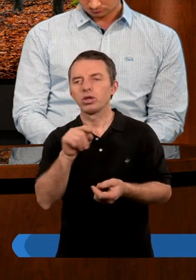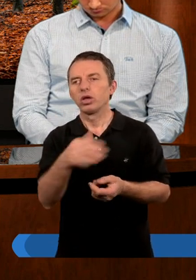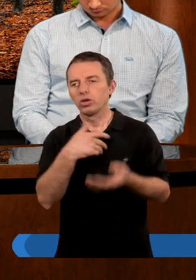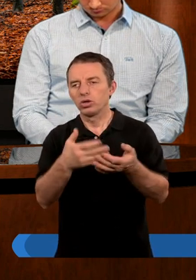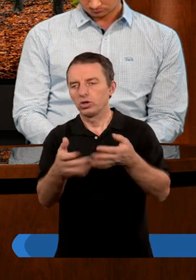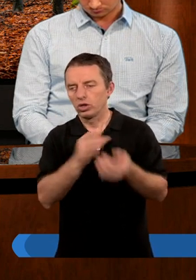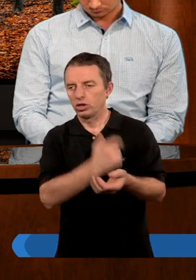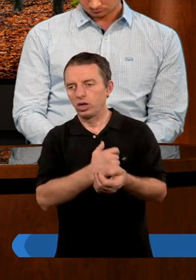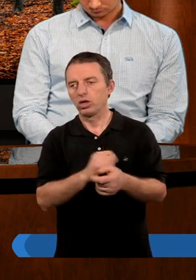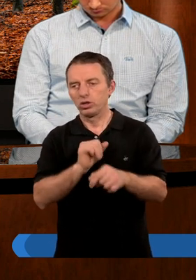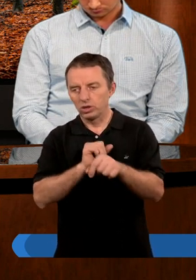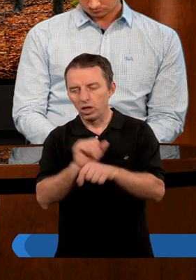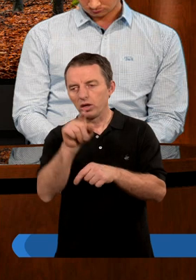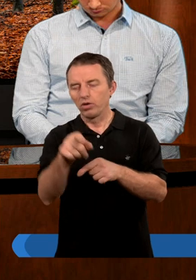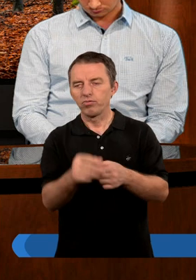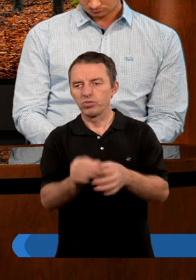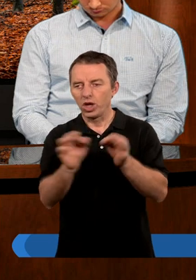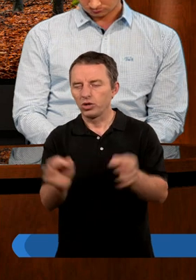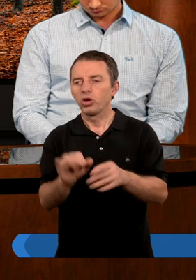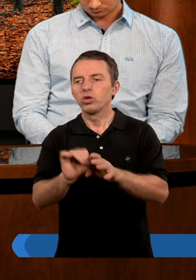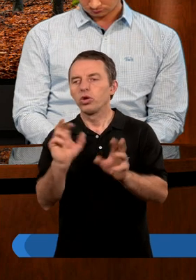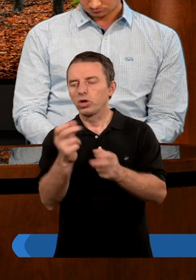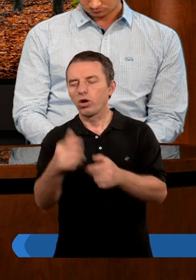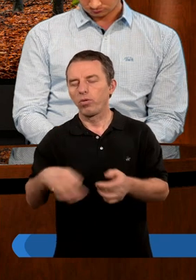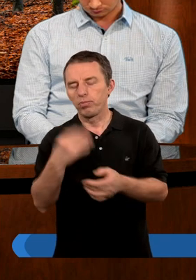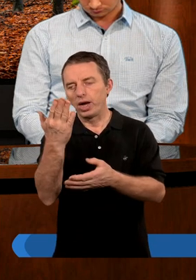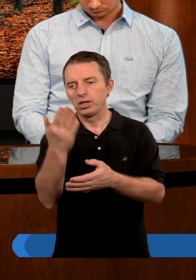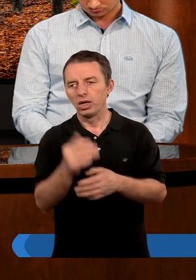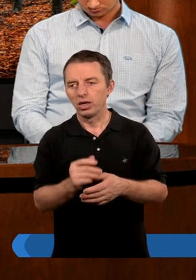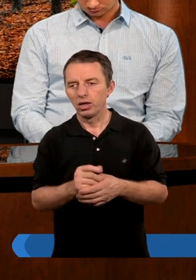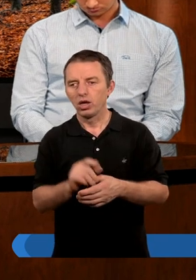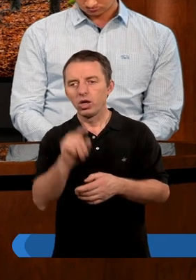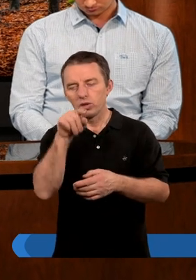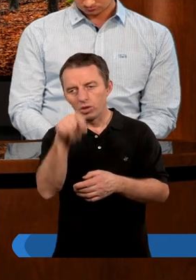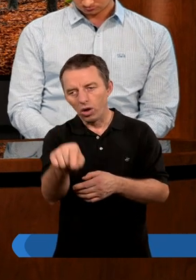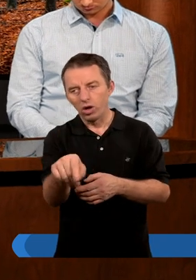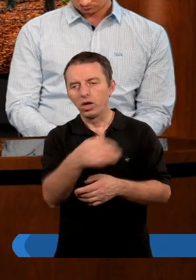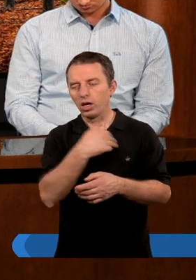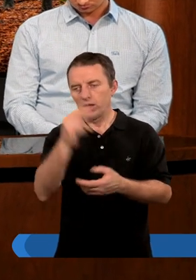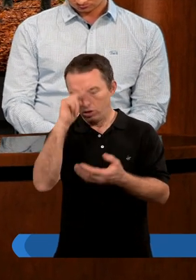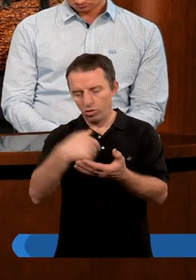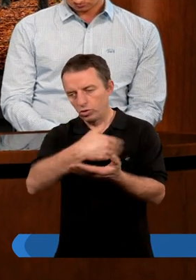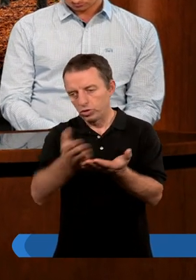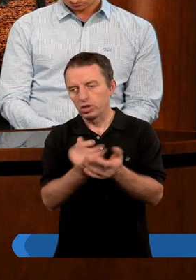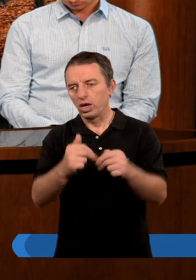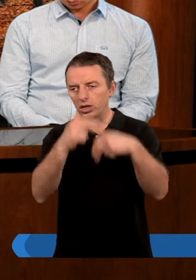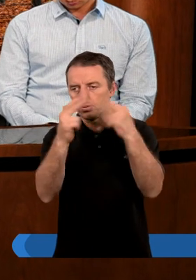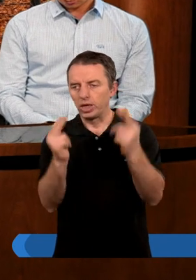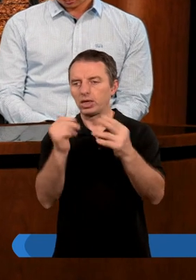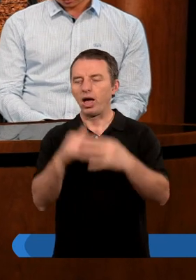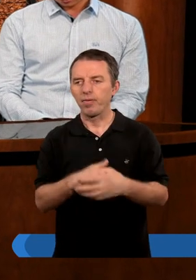jakie Ty wkładasz w nasze serce jest, aby zmierzać do Ciebie, Panie, do naszej Ojczyzny niebieskiej.